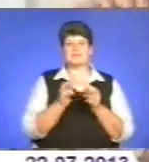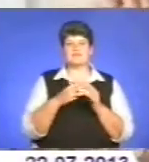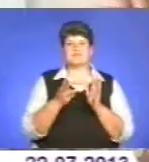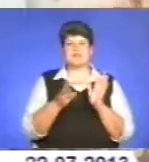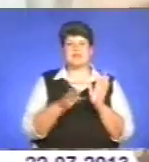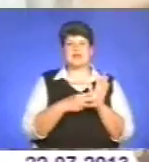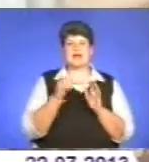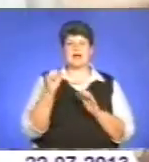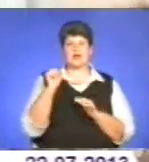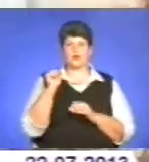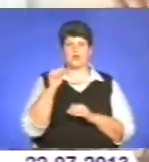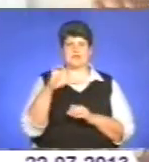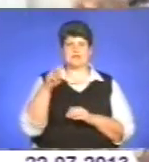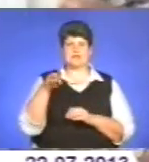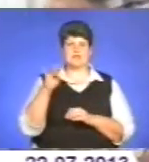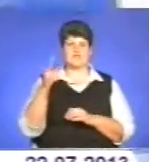Антоніо Страдіварі.